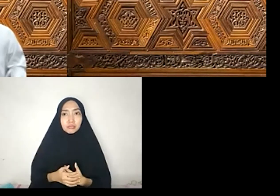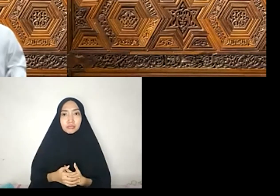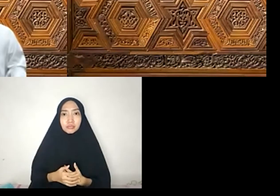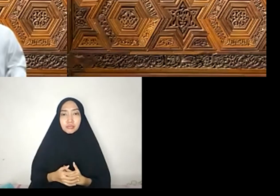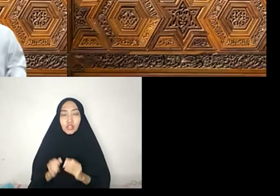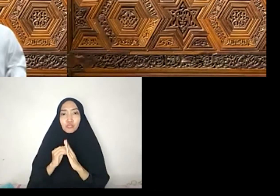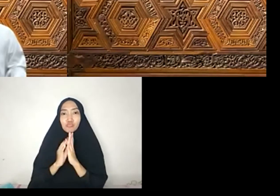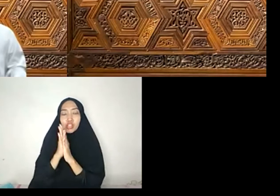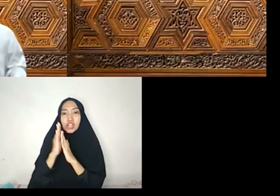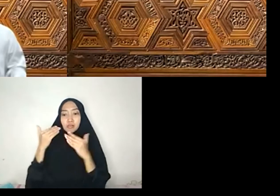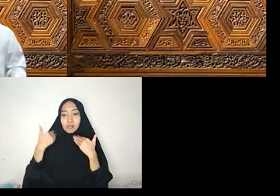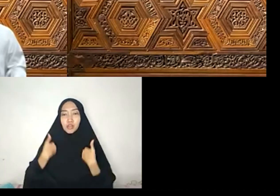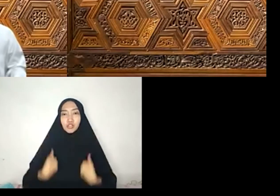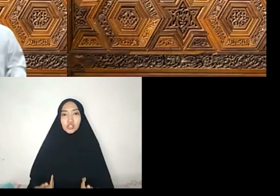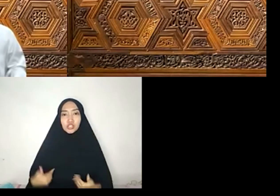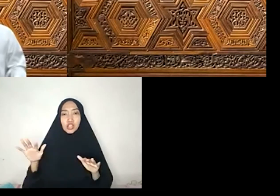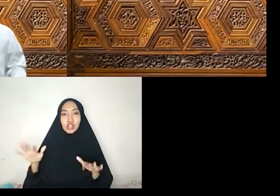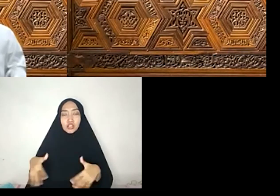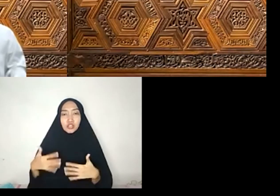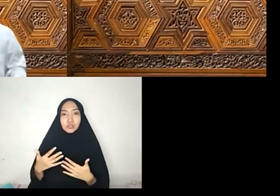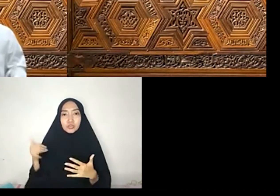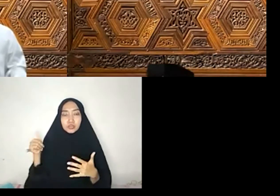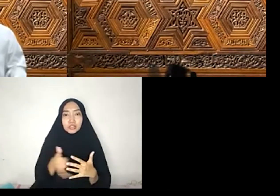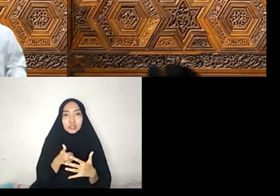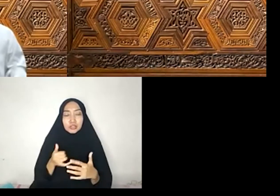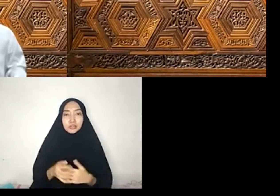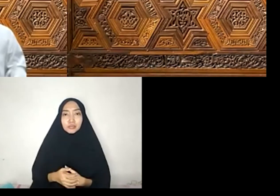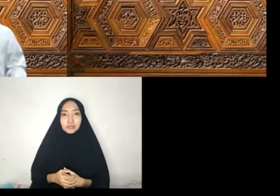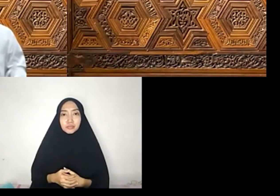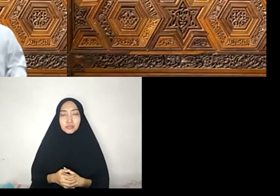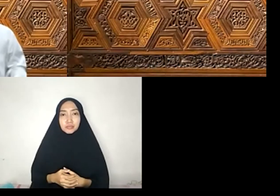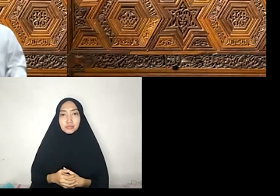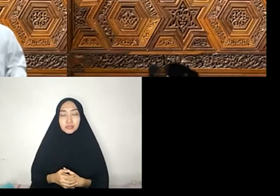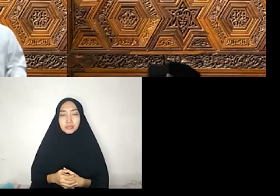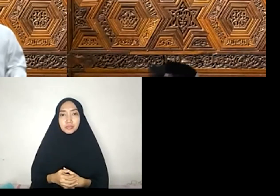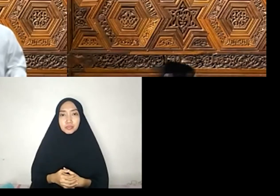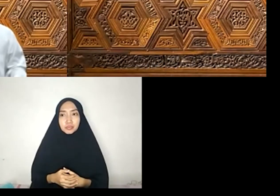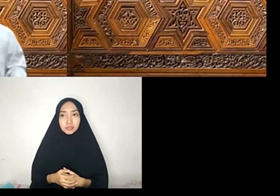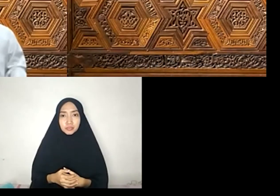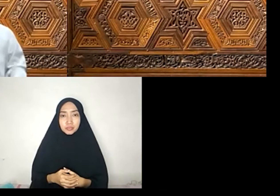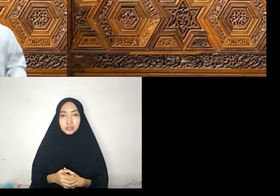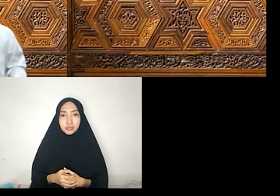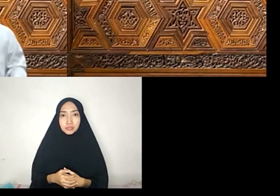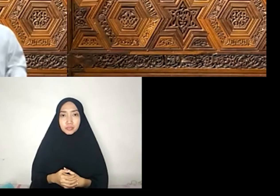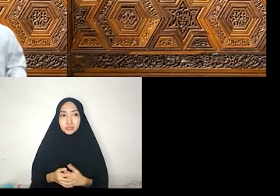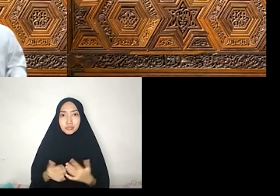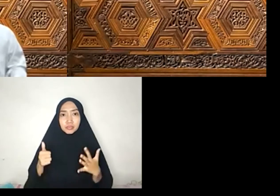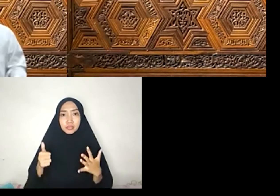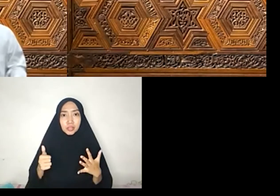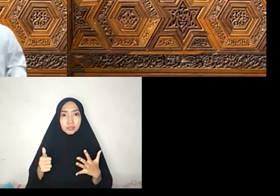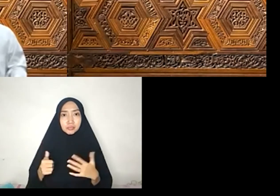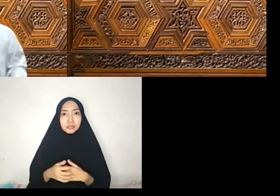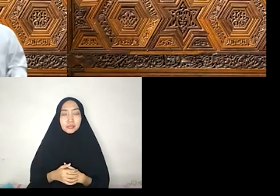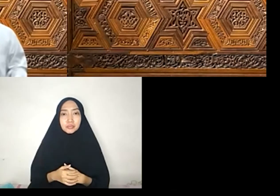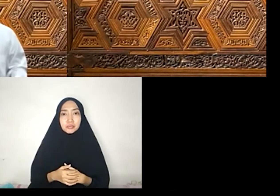kemanusiaan Atau Hifdu al-airat wal-karamah al-insaniyah Dan yang terakhir adalah Hak dan